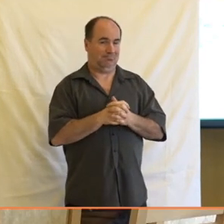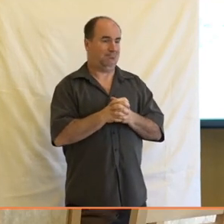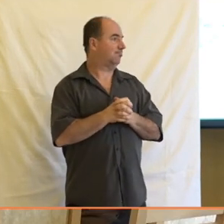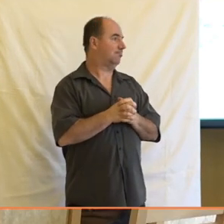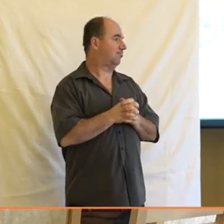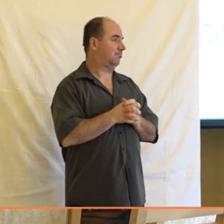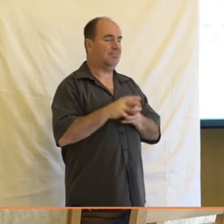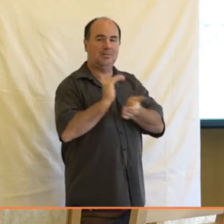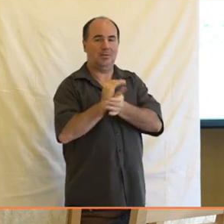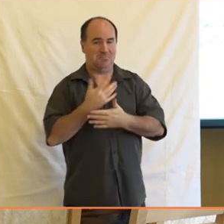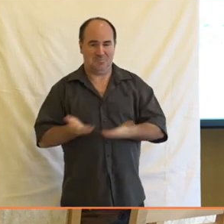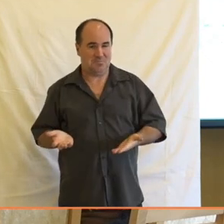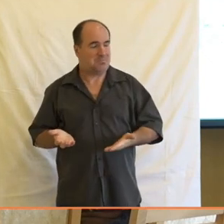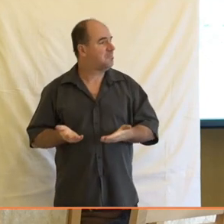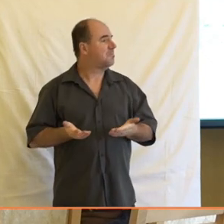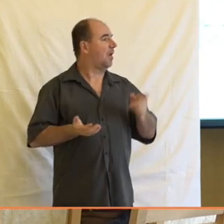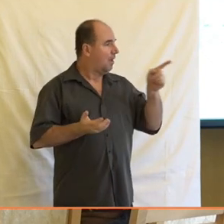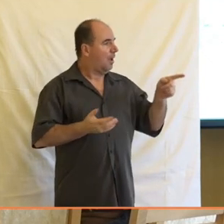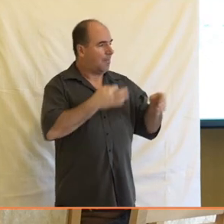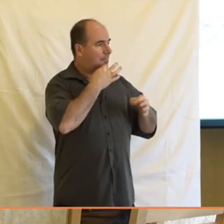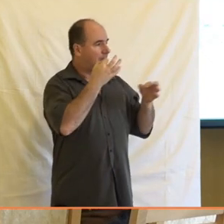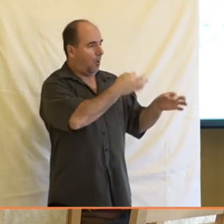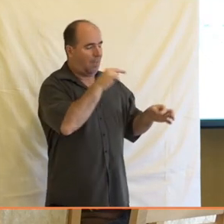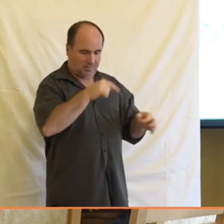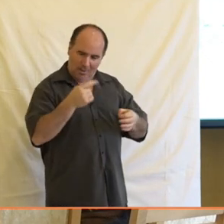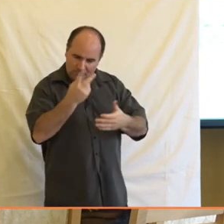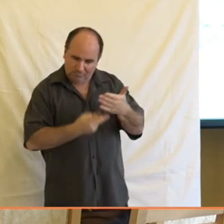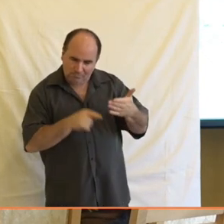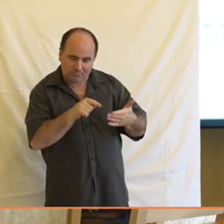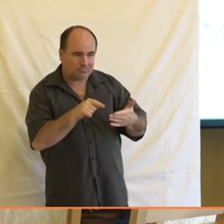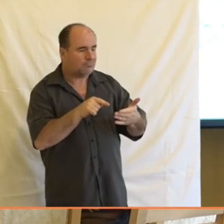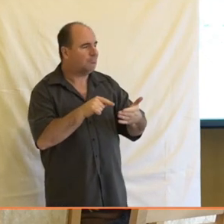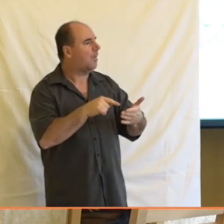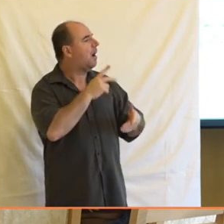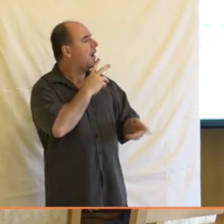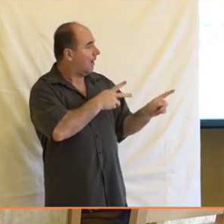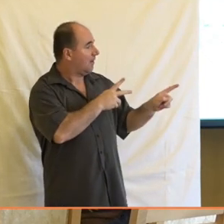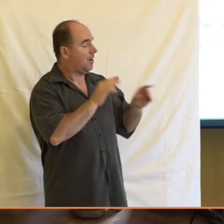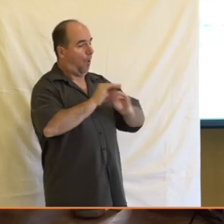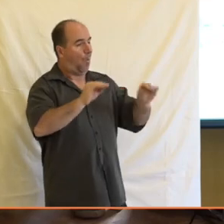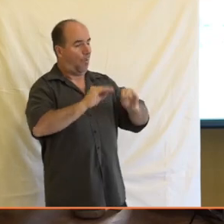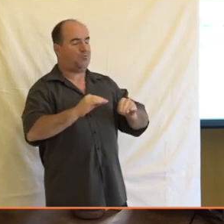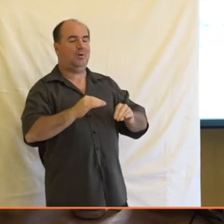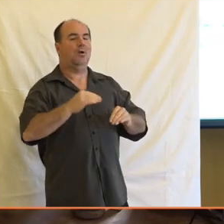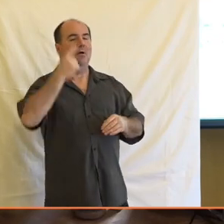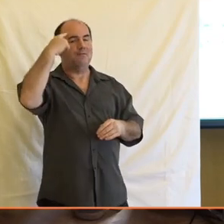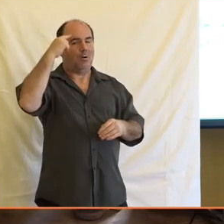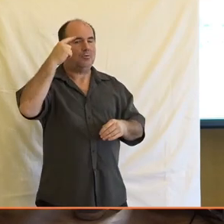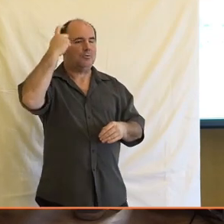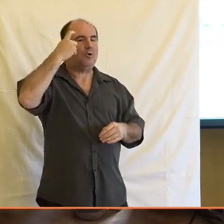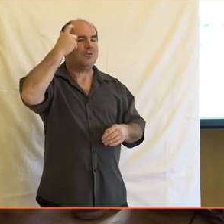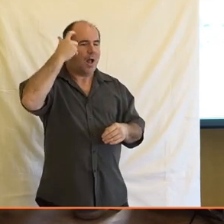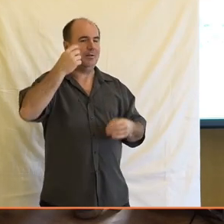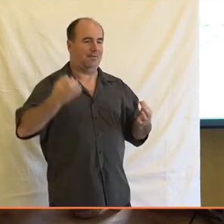Zatím ne, dobře. Tak se zeptáme, je tady otázka na Kateřinu. Kateřina je také vyučící na FSL. Jak vnímá zájem studentů o technologická